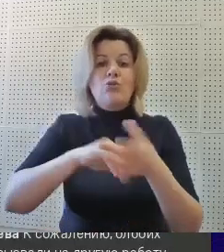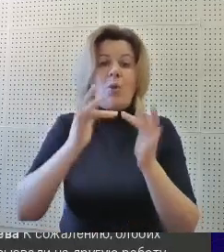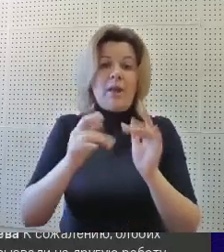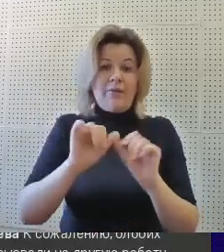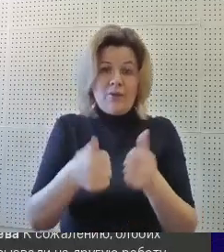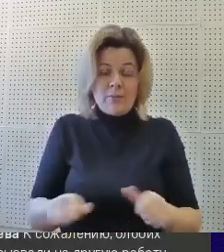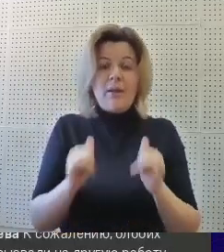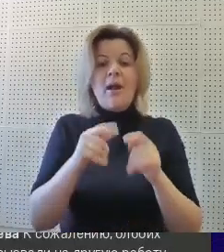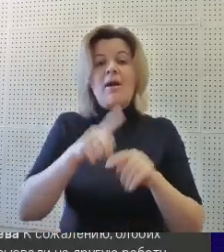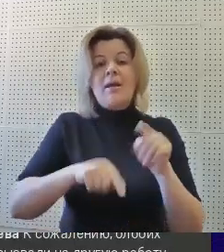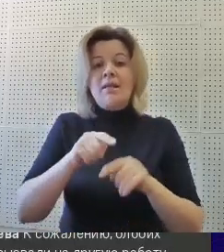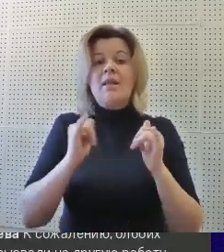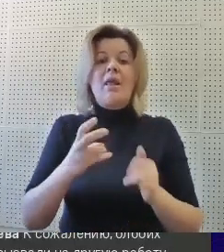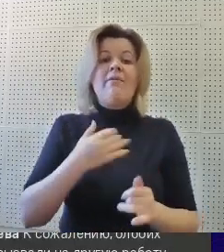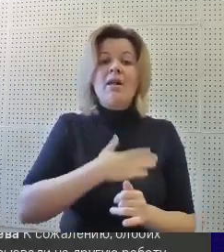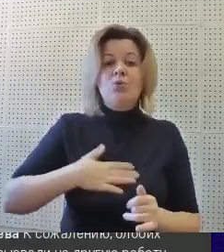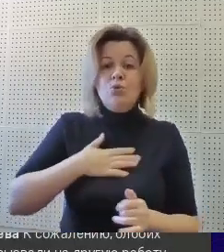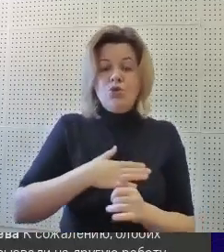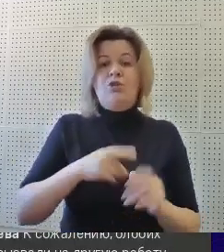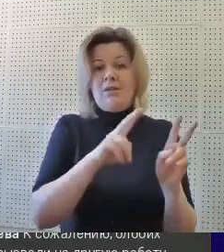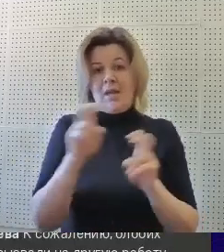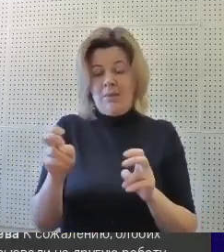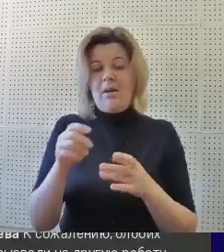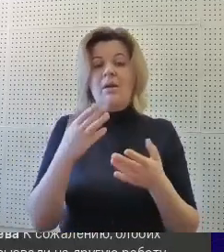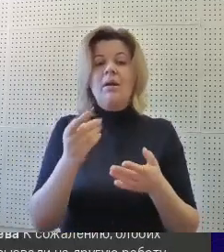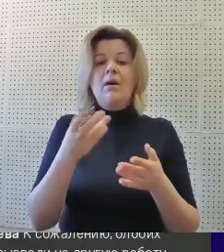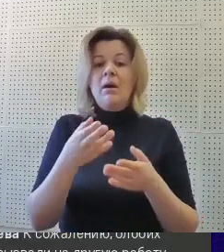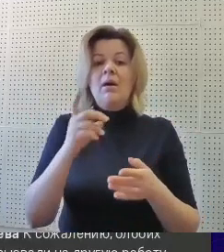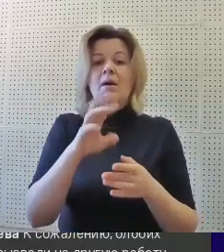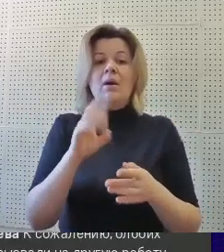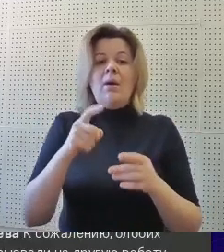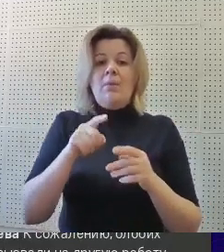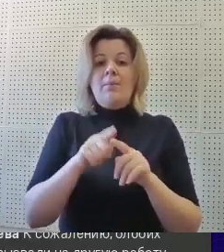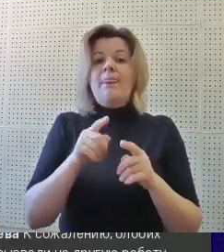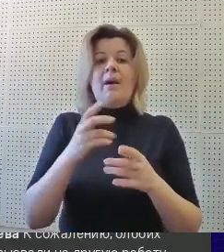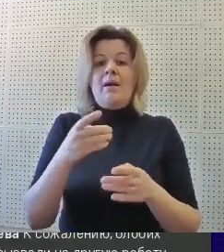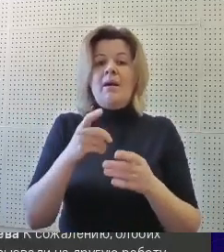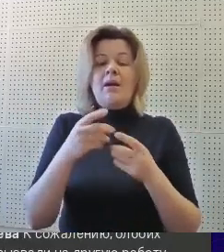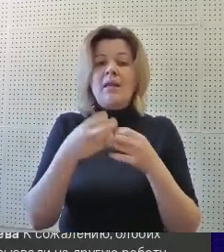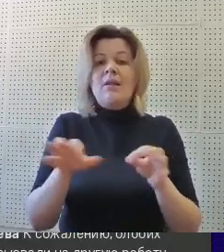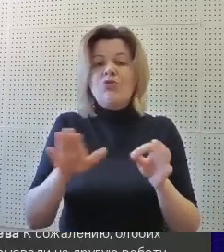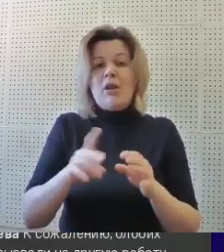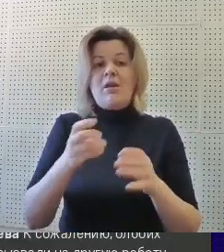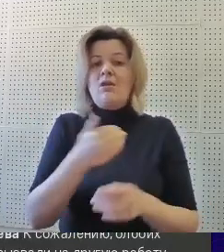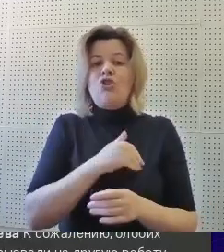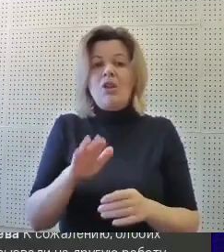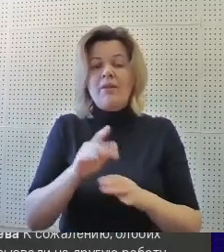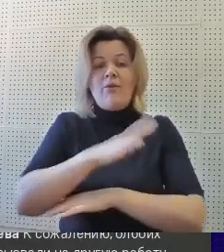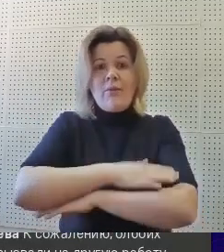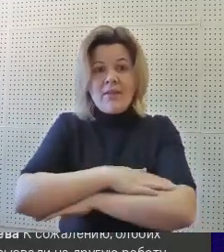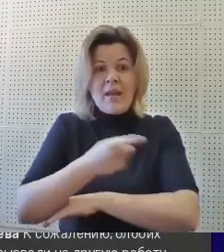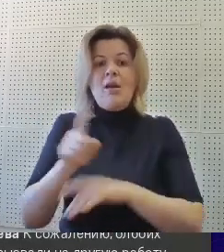родителей на волнующие актуальные темы о профилактике зависимого поведения в рамках семьи, роли отца и матери в семье,